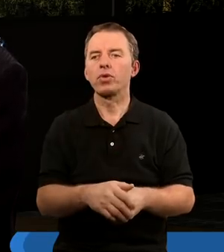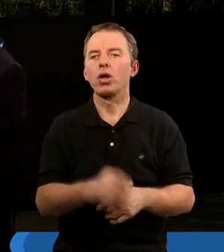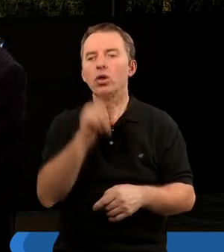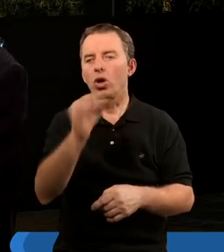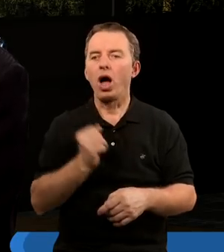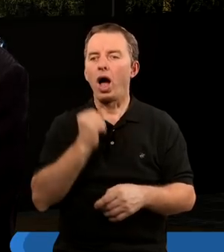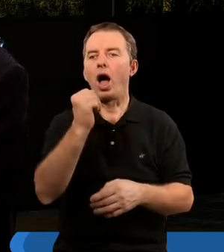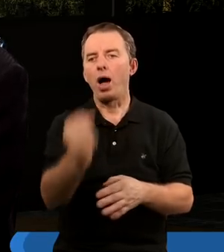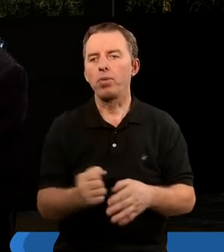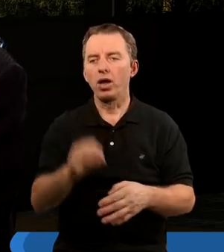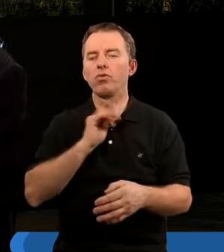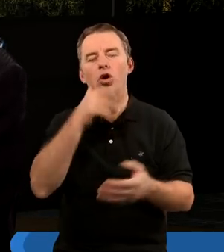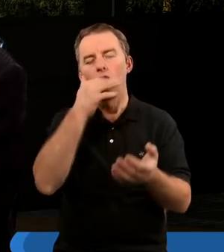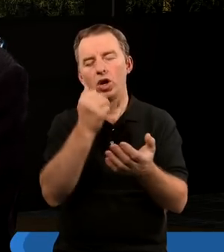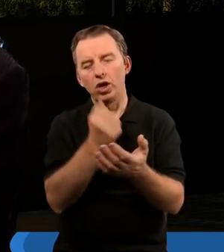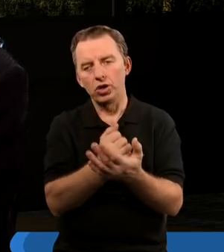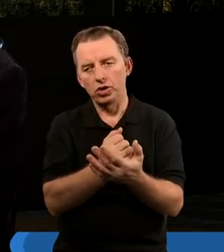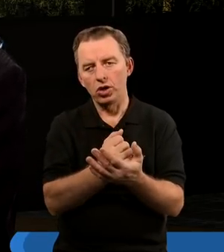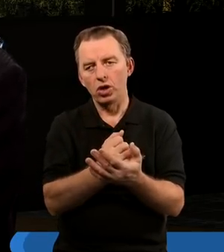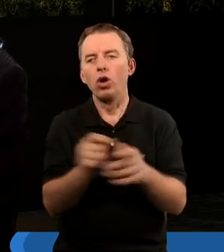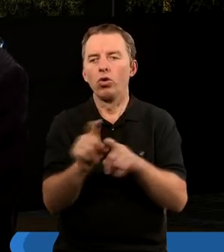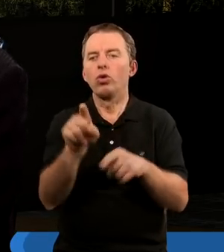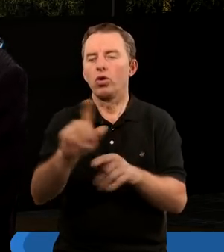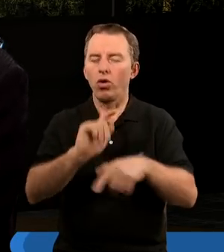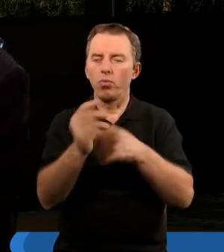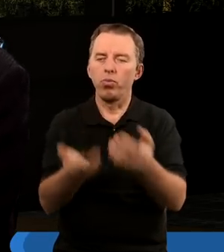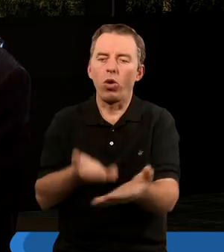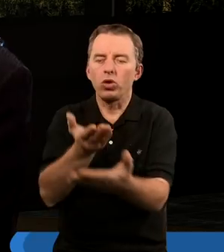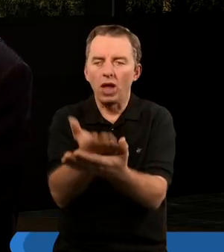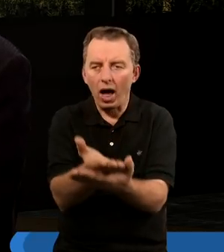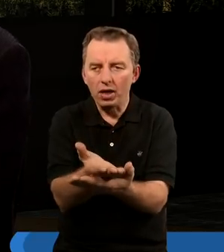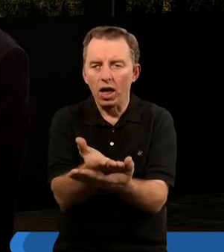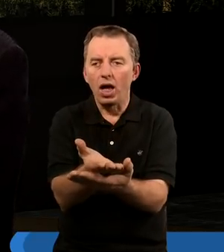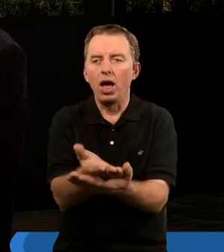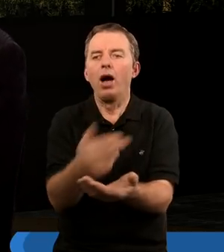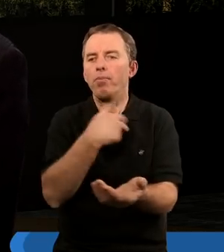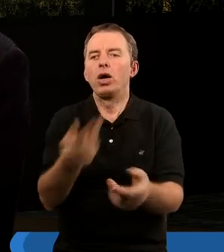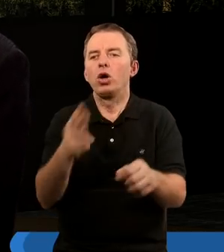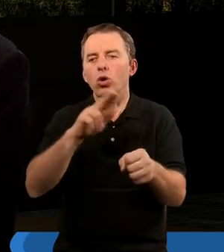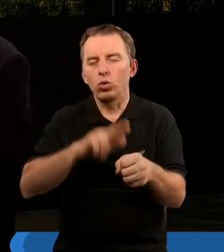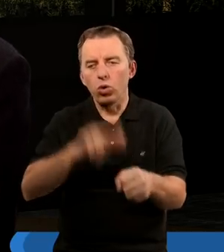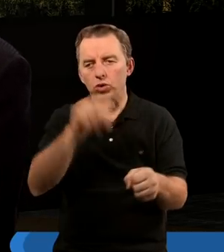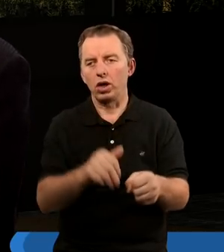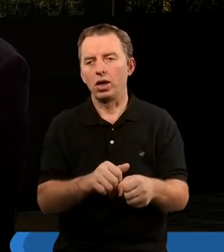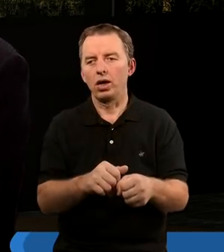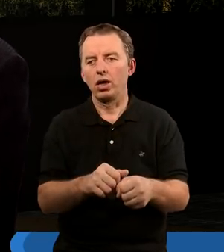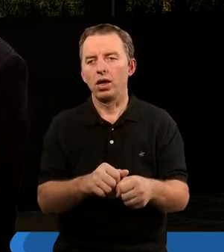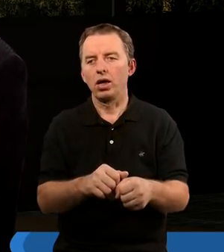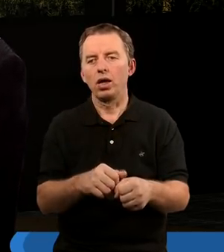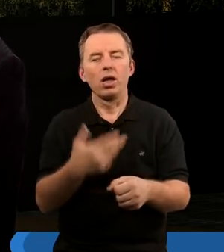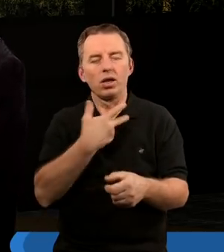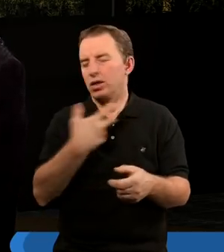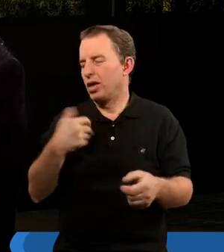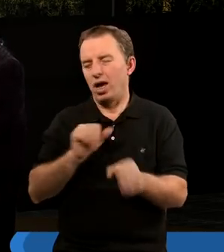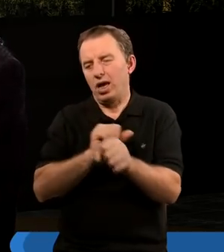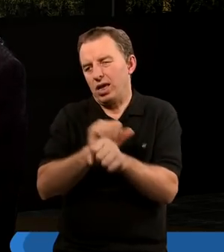Piotr Apostoł później w swoim liście również do tego nawiązuje, że my, którzy w zasadzie nie